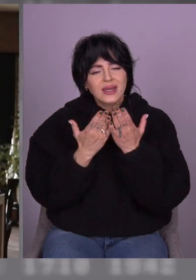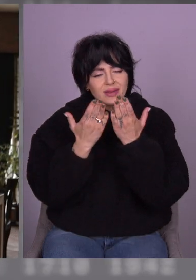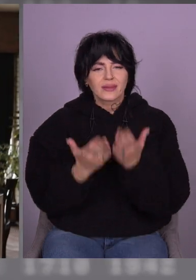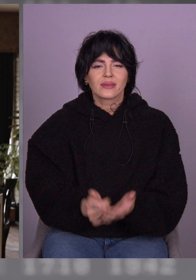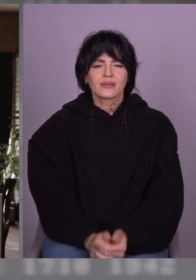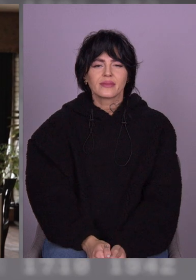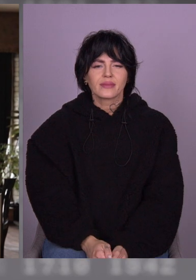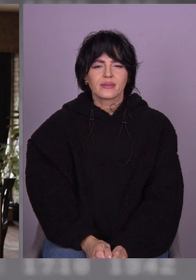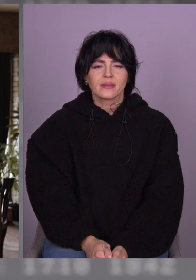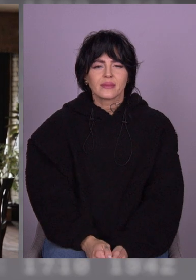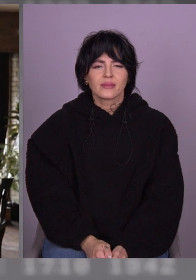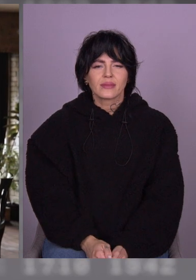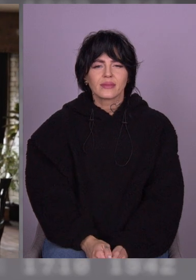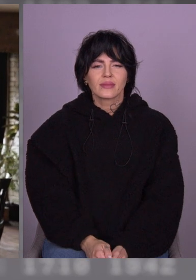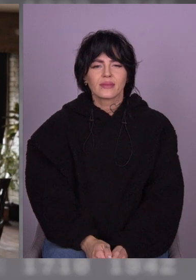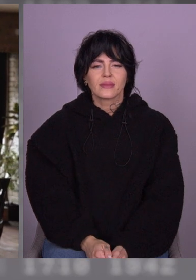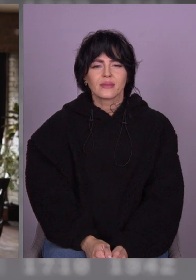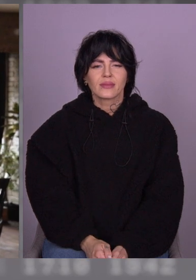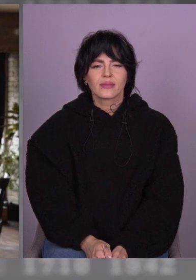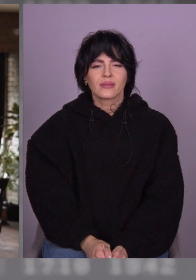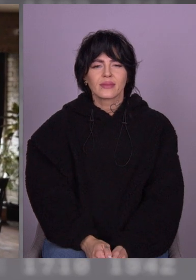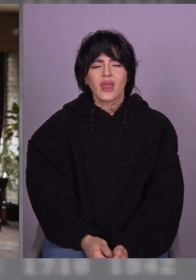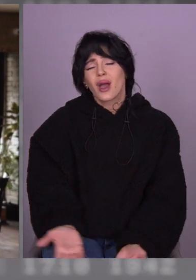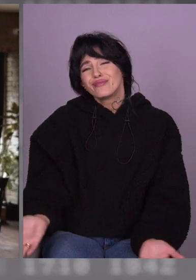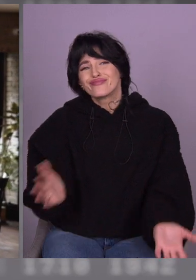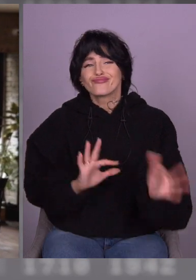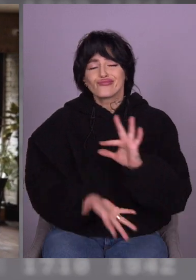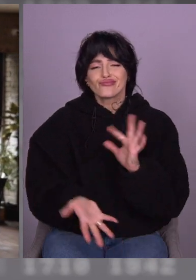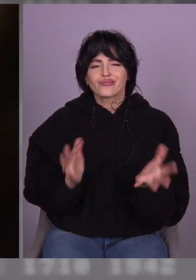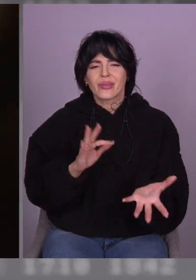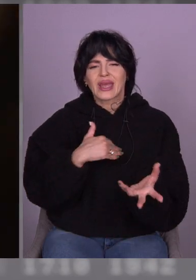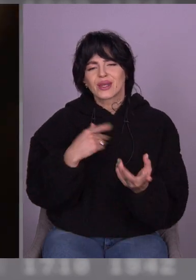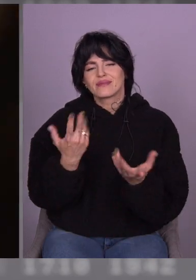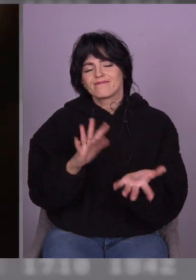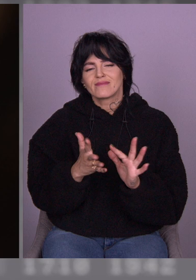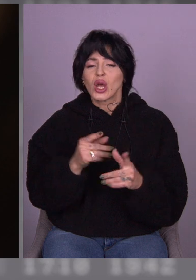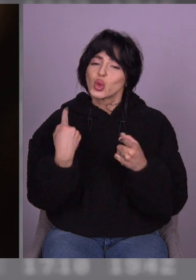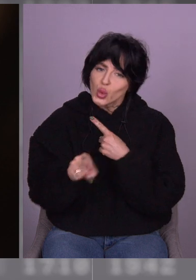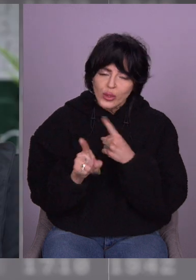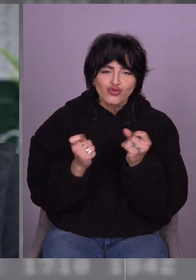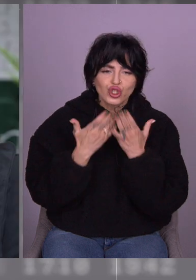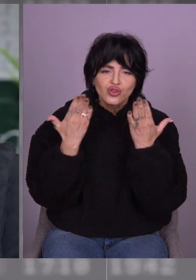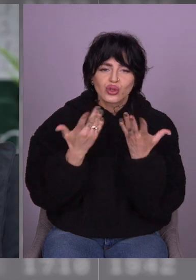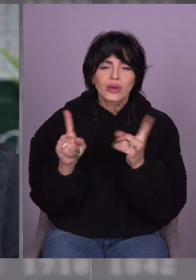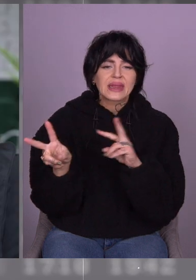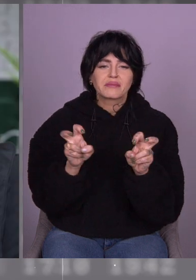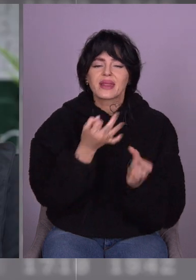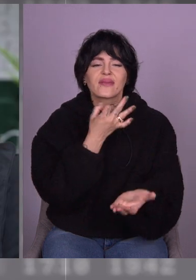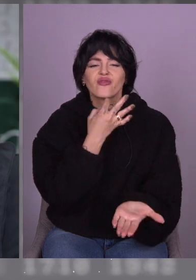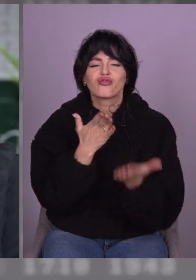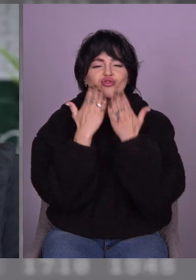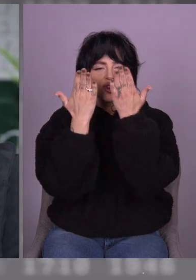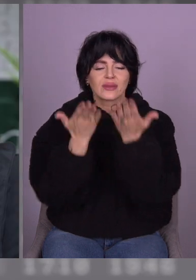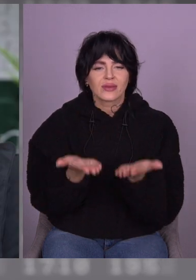Чи ви як у літературу читаєте? Не так за... Нічого іншого. Трошки іншого, Він просто навіть